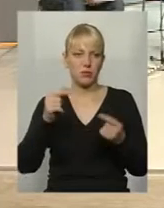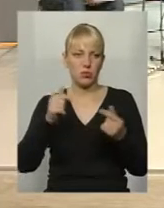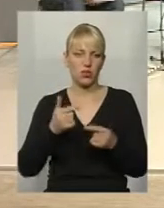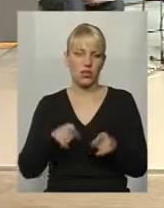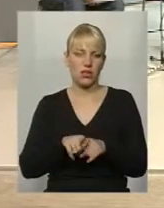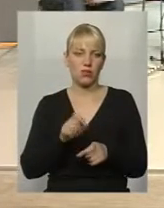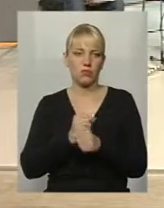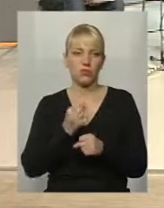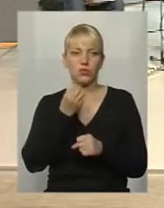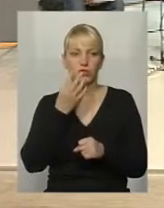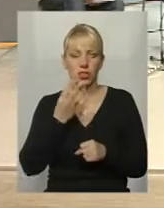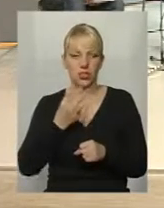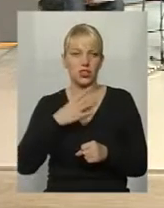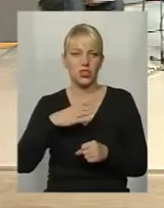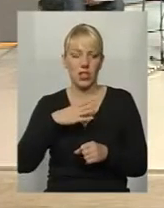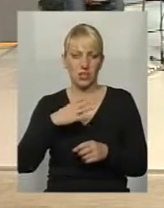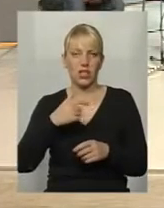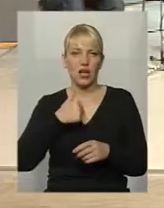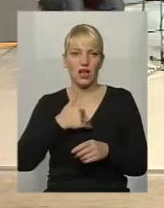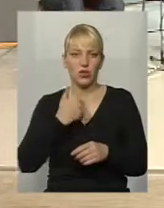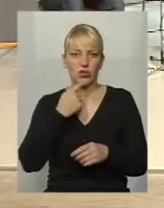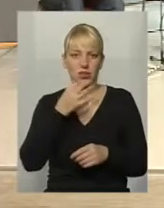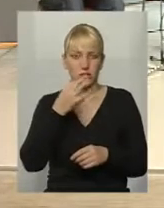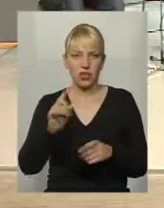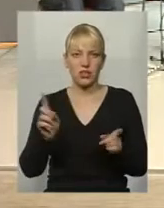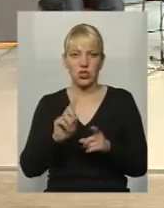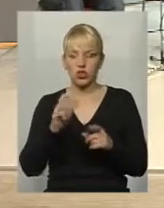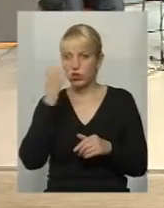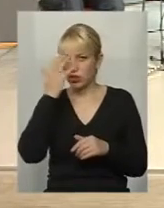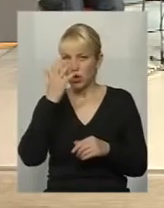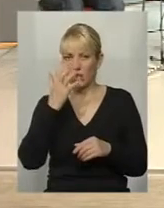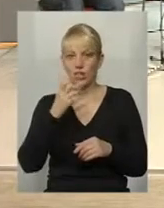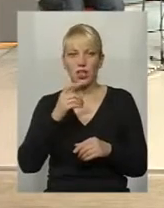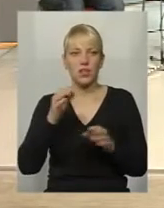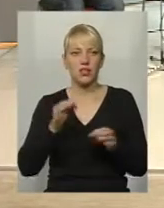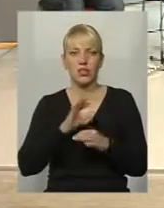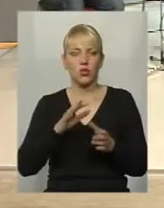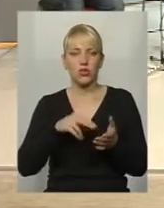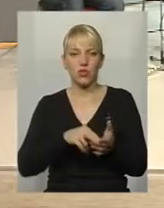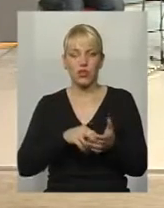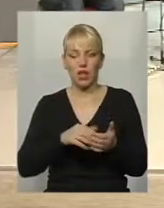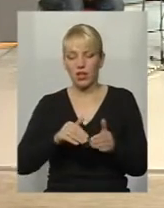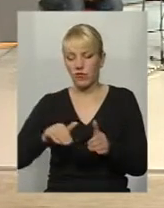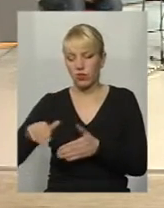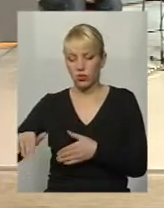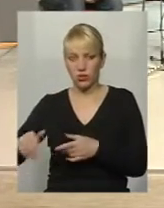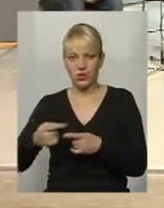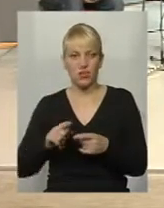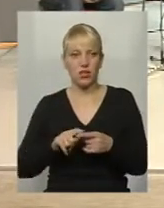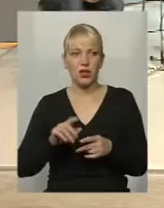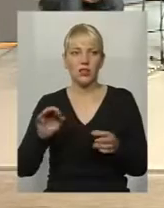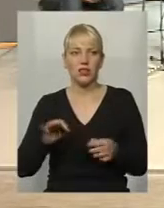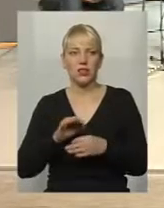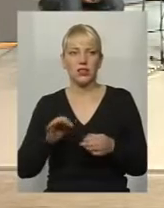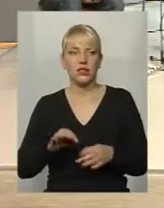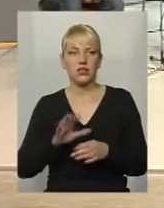робота. То чекайте, вам хочу сказати, що незрячі чи сліпи ніколи не стояли осторонні. Вони ніколи не були тим баластом, які